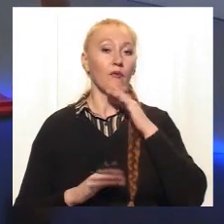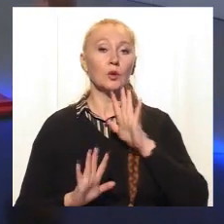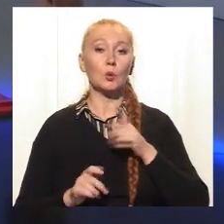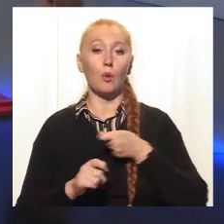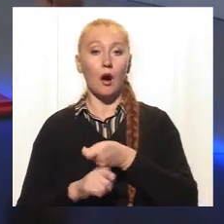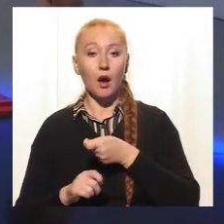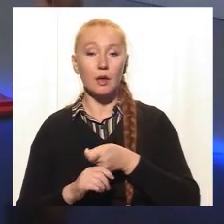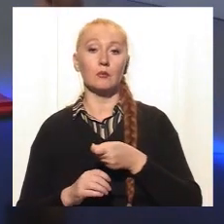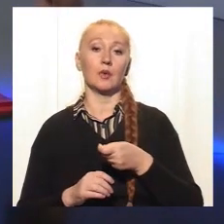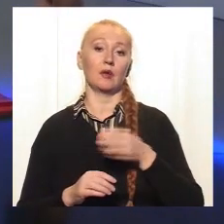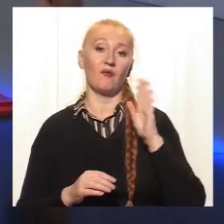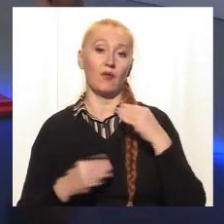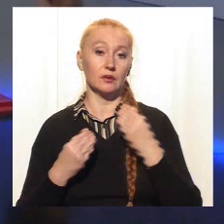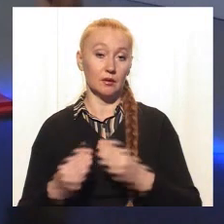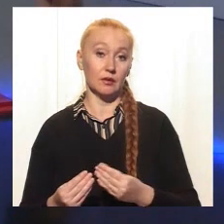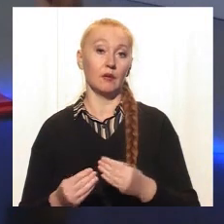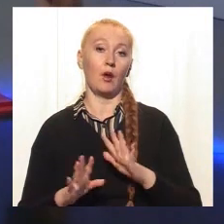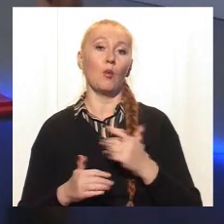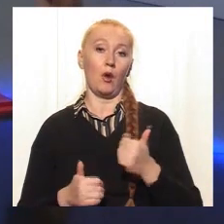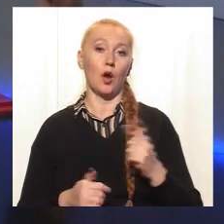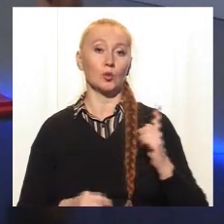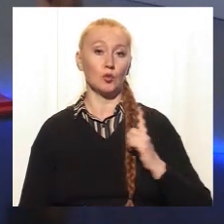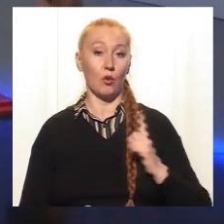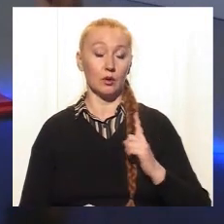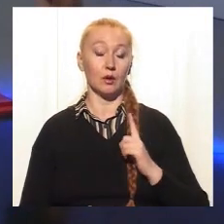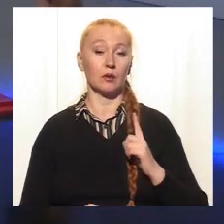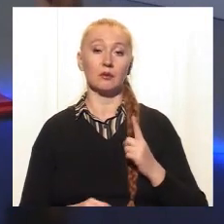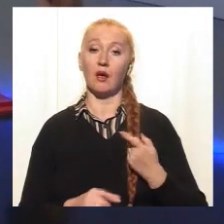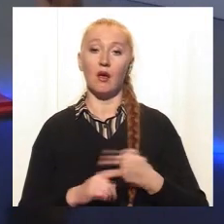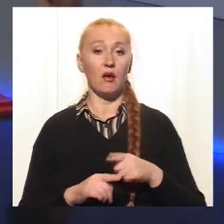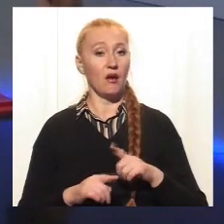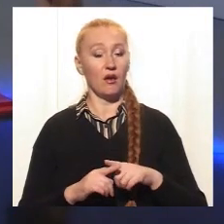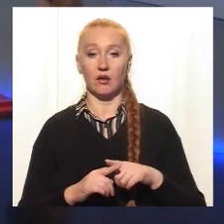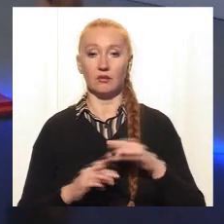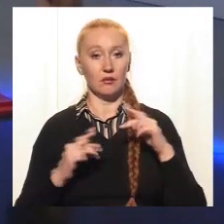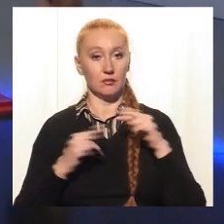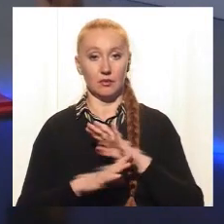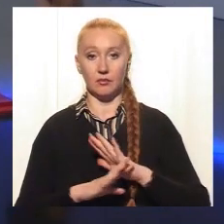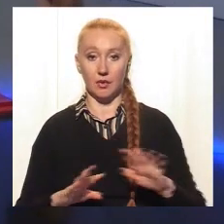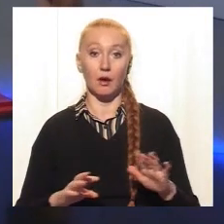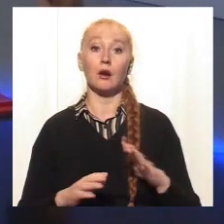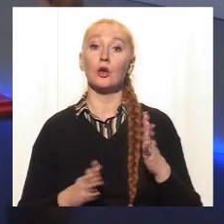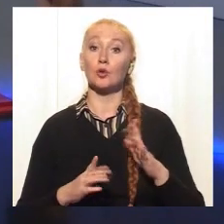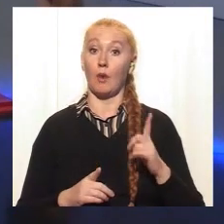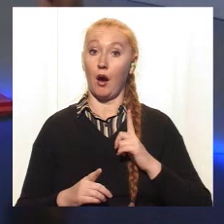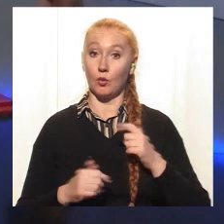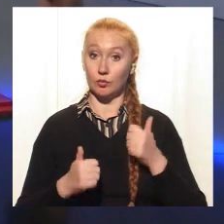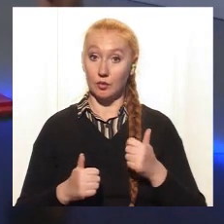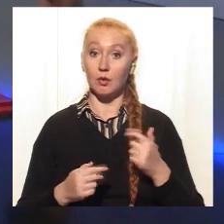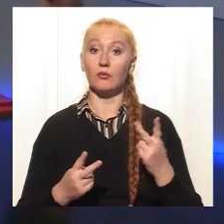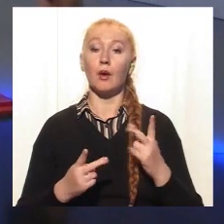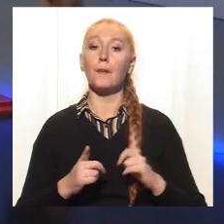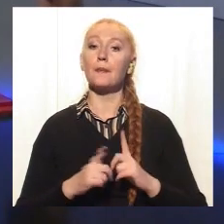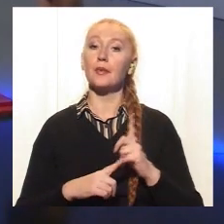собаку і поїти її, і вона буде хорошим охороницем. Це абсолютне заблуждення. Для того, щоб собака була хорошим охоронником,